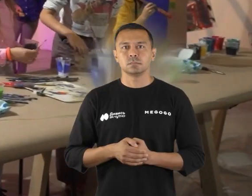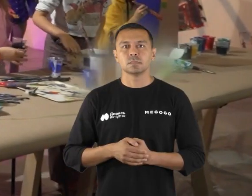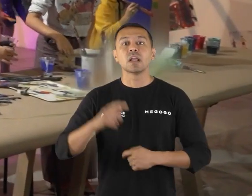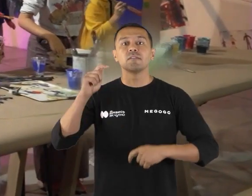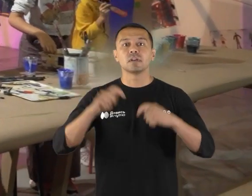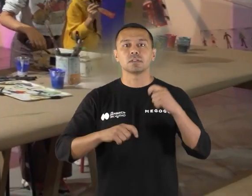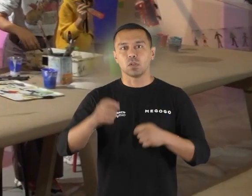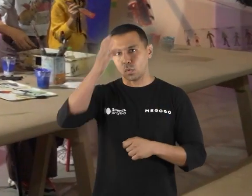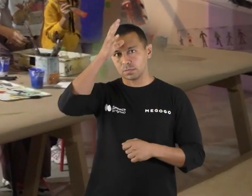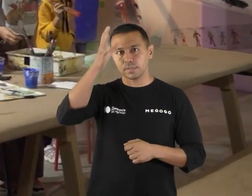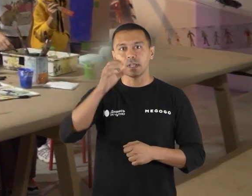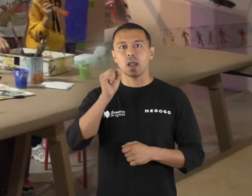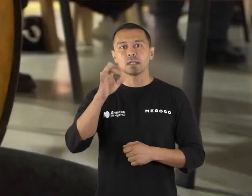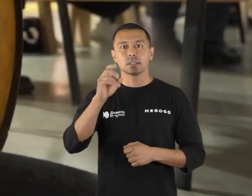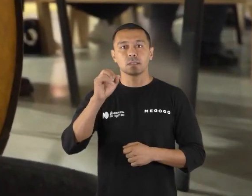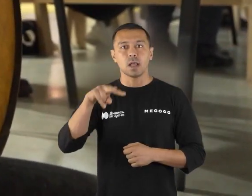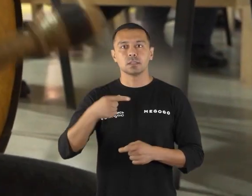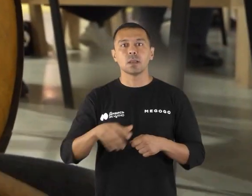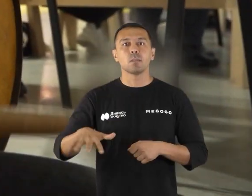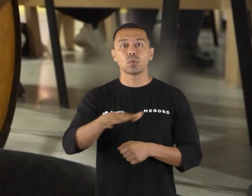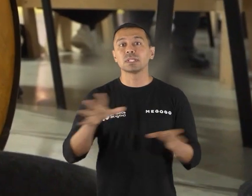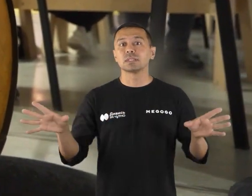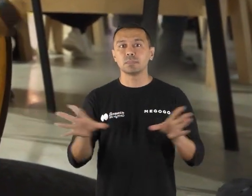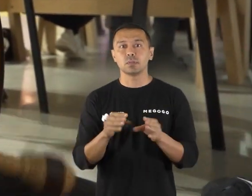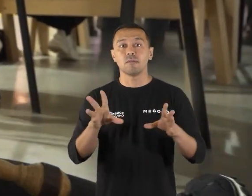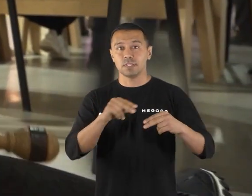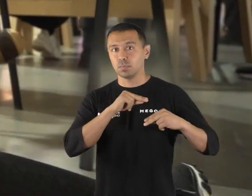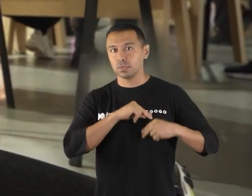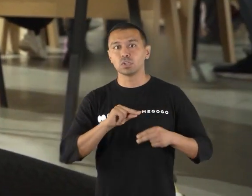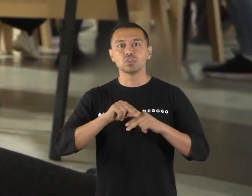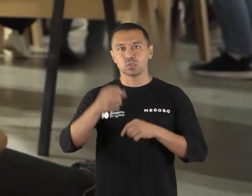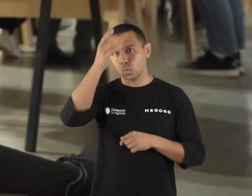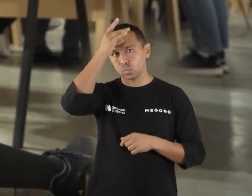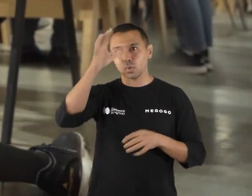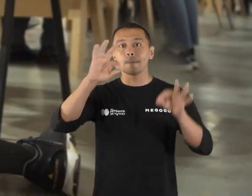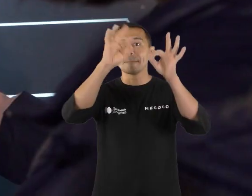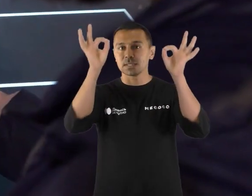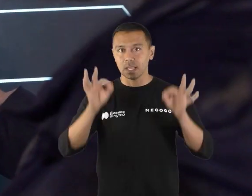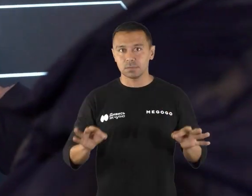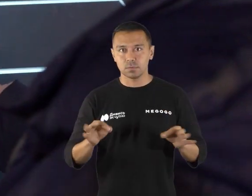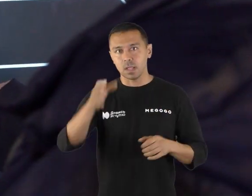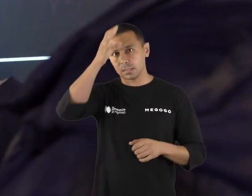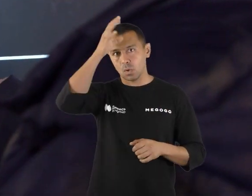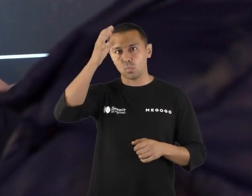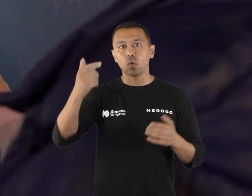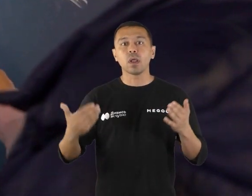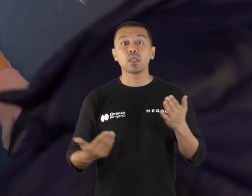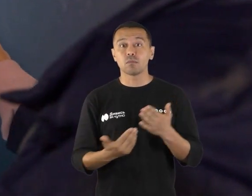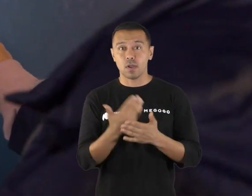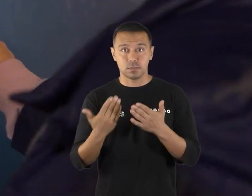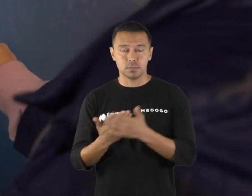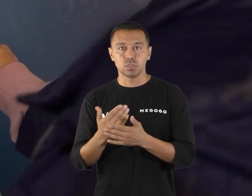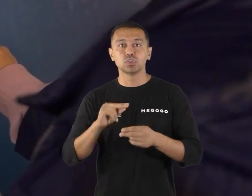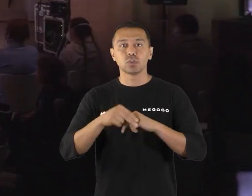Фестивальний освітній арсенал – це простір спільної взаємодії через культуру і мистецтво, науку та інновацію,